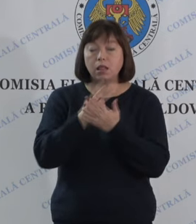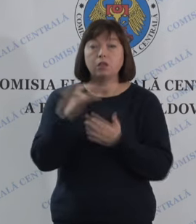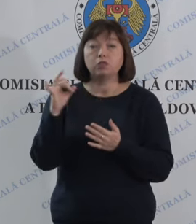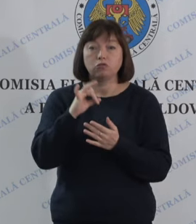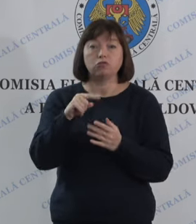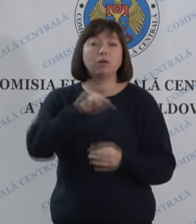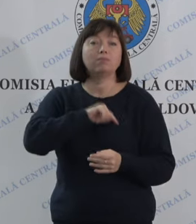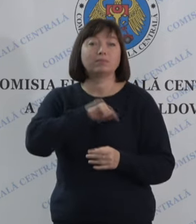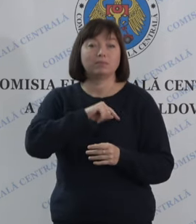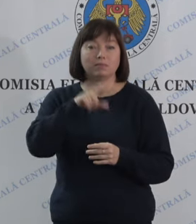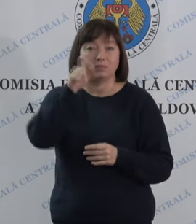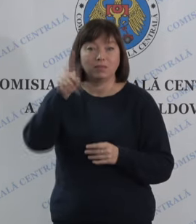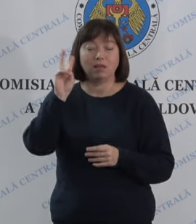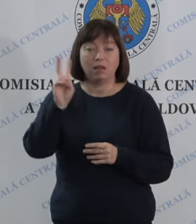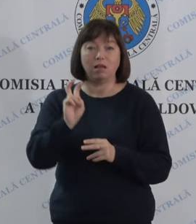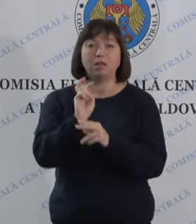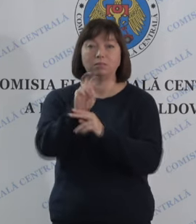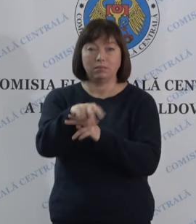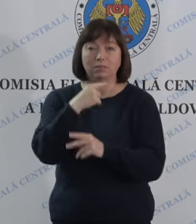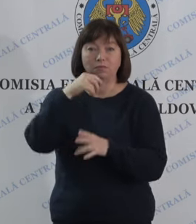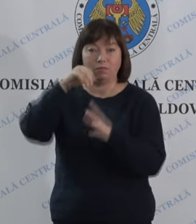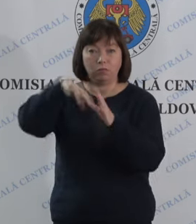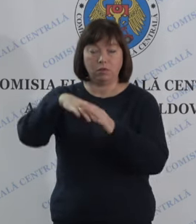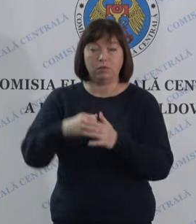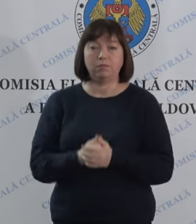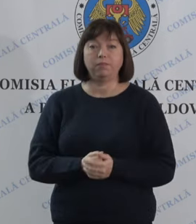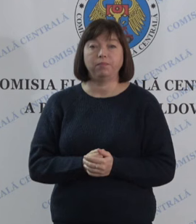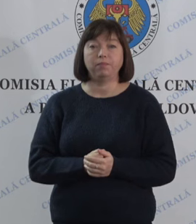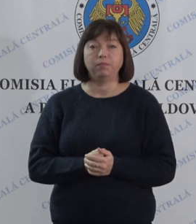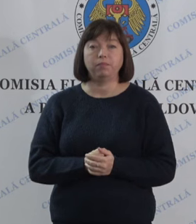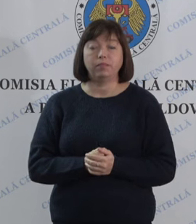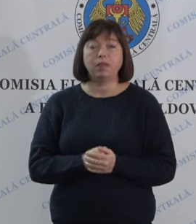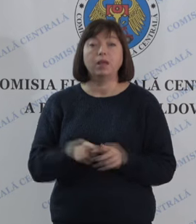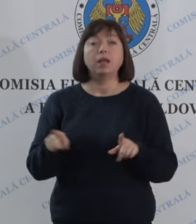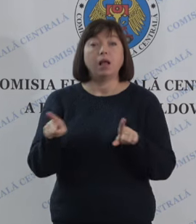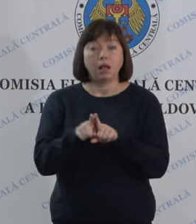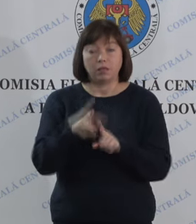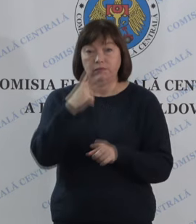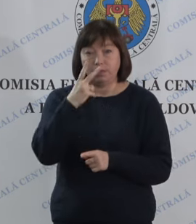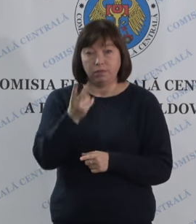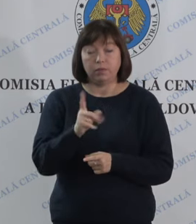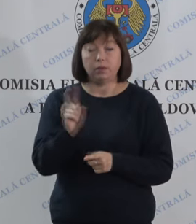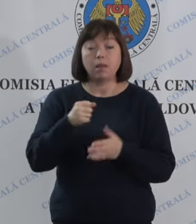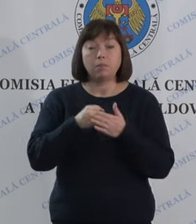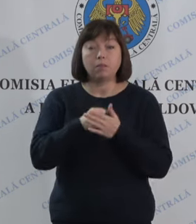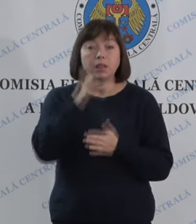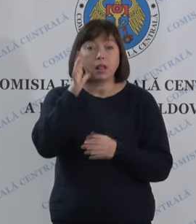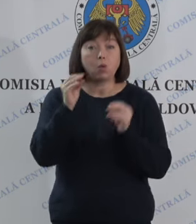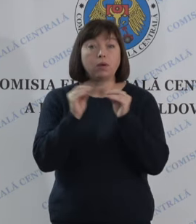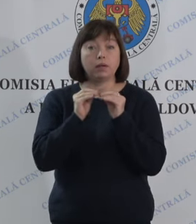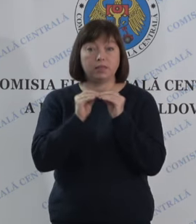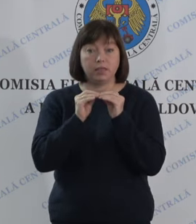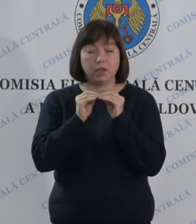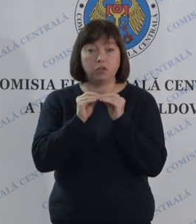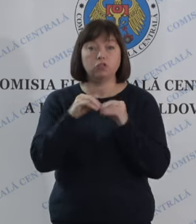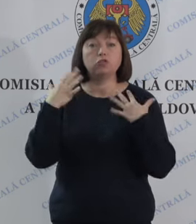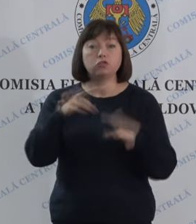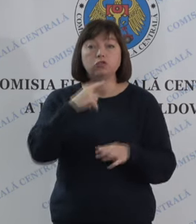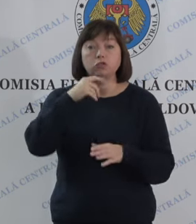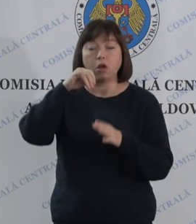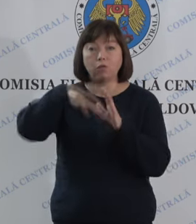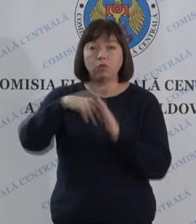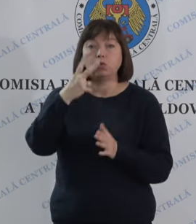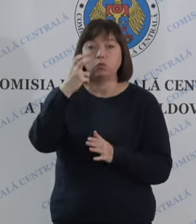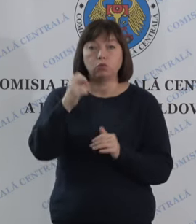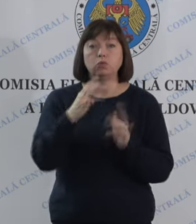alegătorilor prezent astăzi în secțiile de votare. Astfel vedem că până la ora 10 au votat